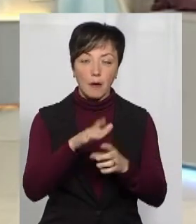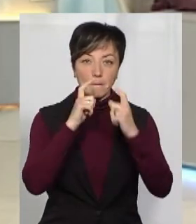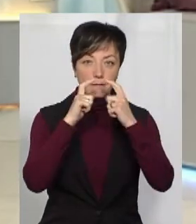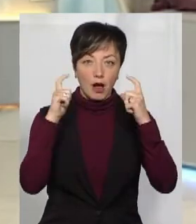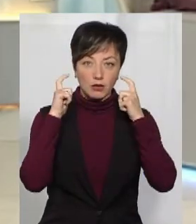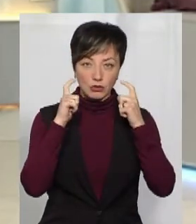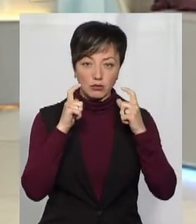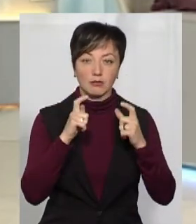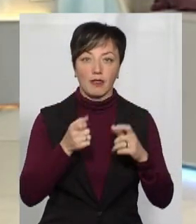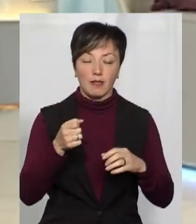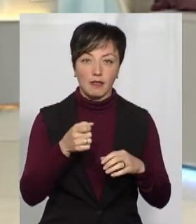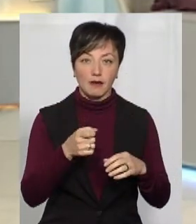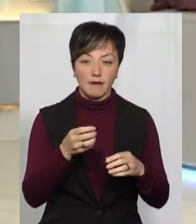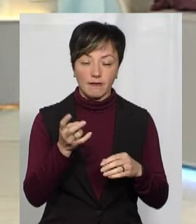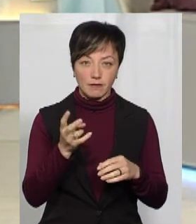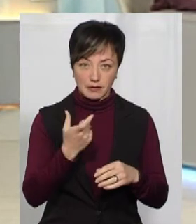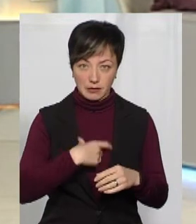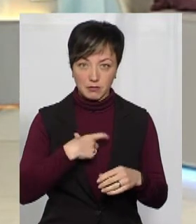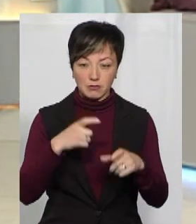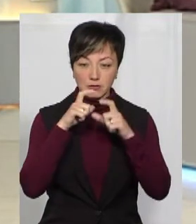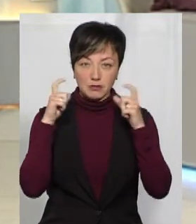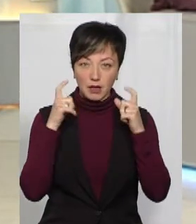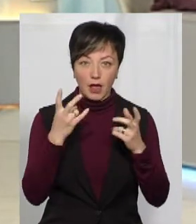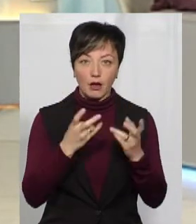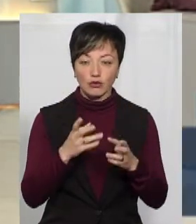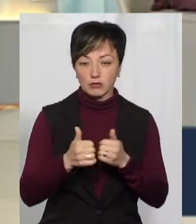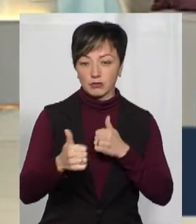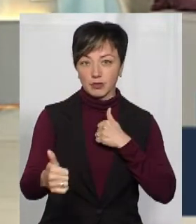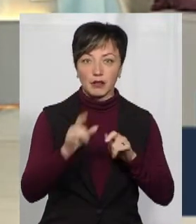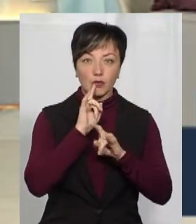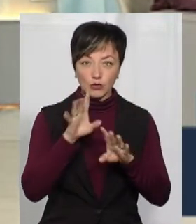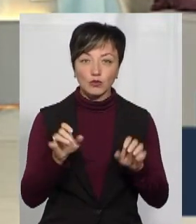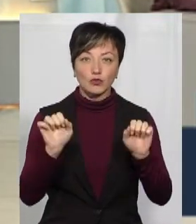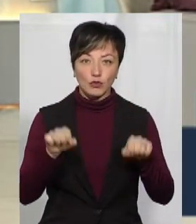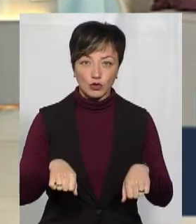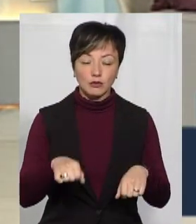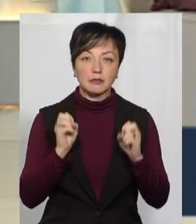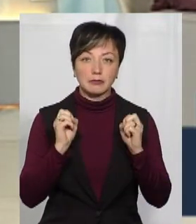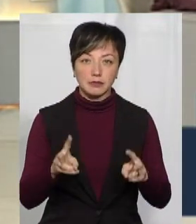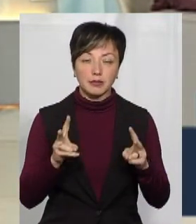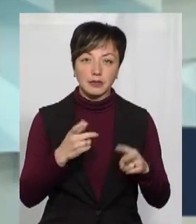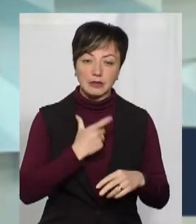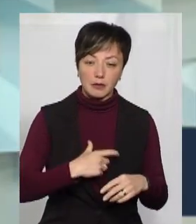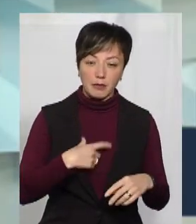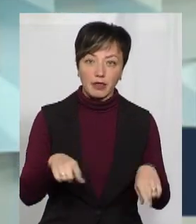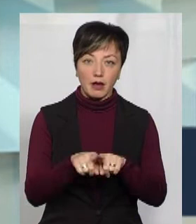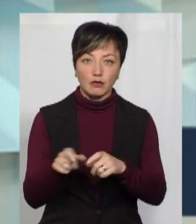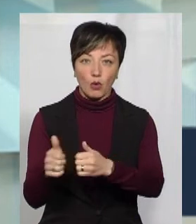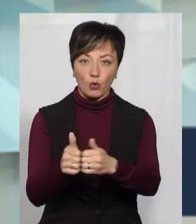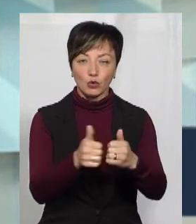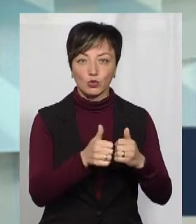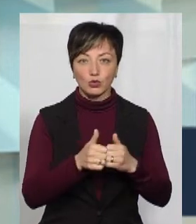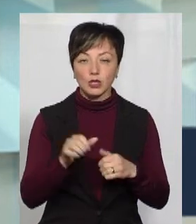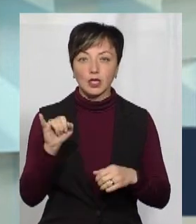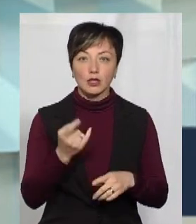режиму, який залишається, якщо ми не будемо дотримуватися соціальної дистанції, звичайно, ми можемо наражати на небезпеку як себе, так і